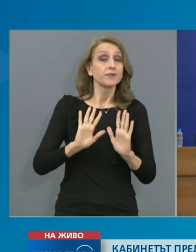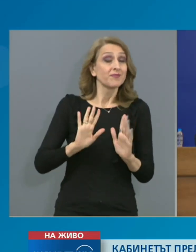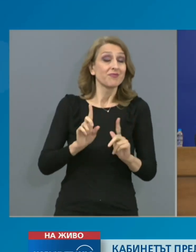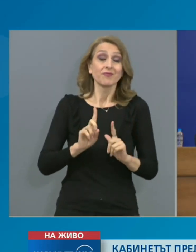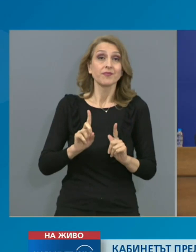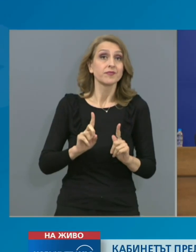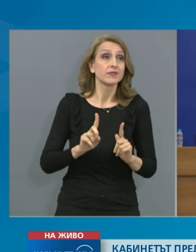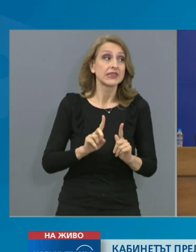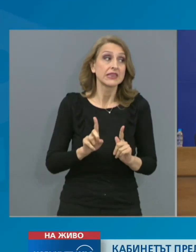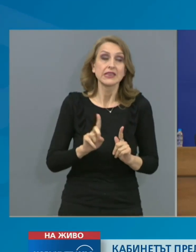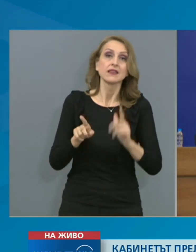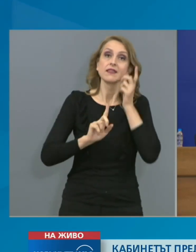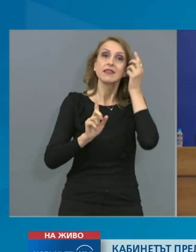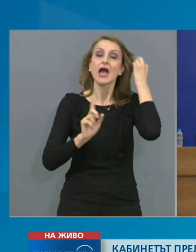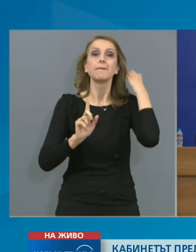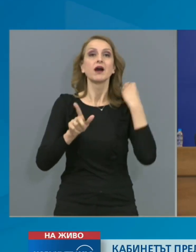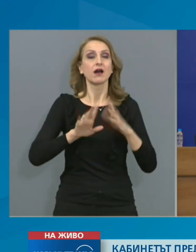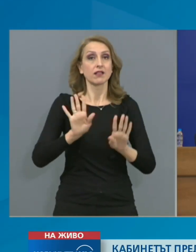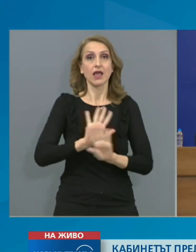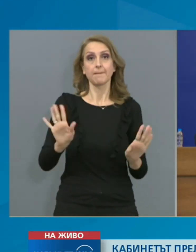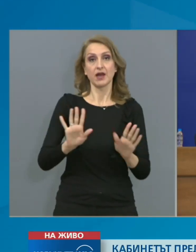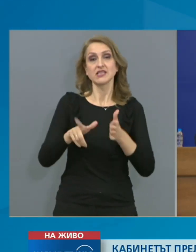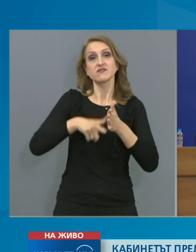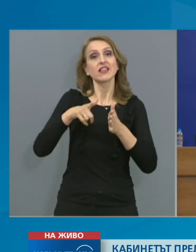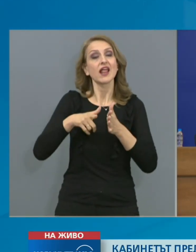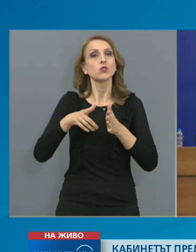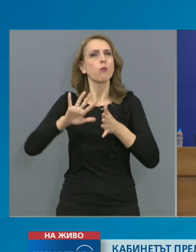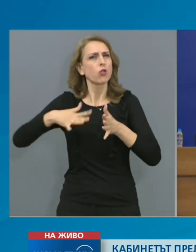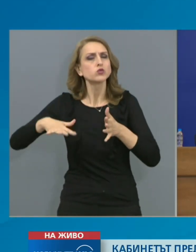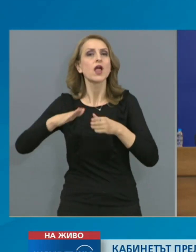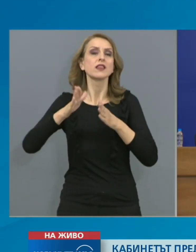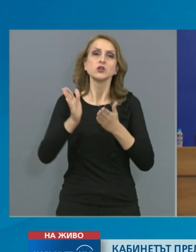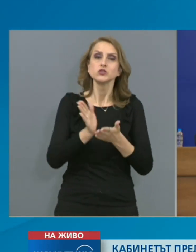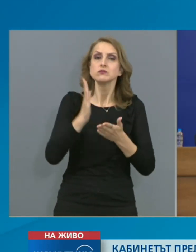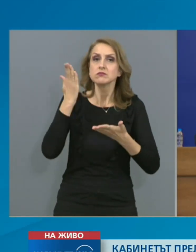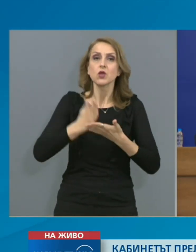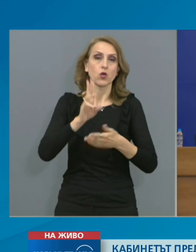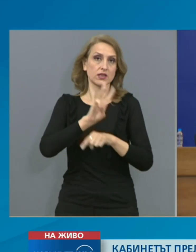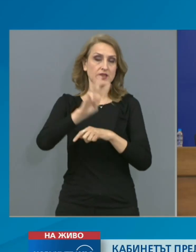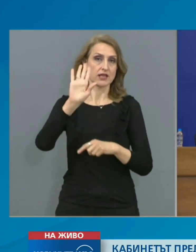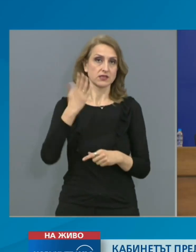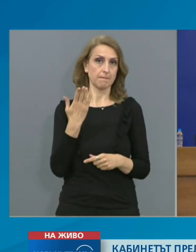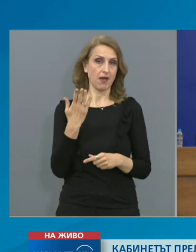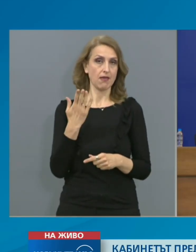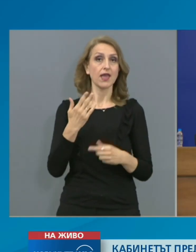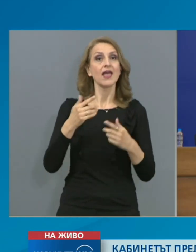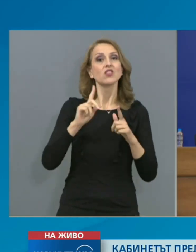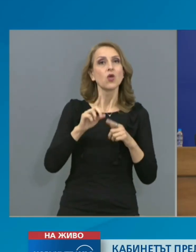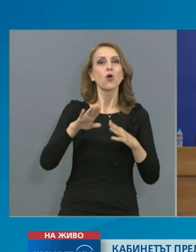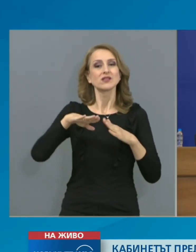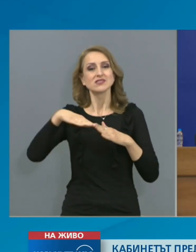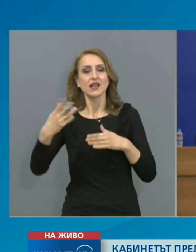Няма изварено положение, той стича на 13 май по смисъл на Конституцията. Не предлагаме да бъде удължено.